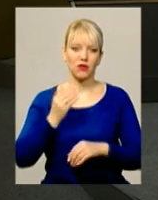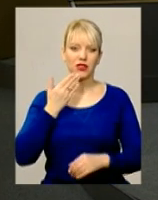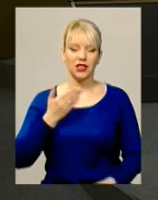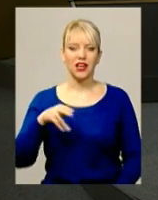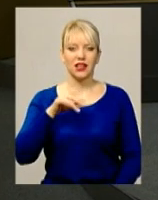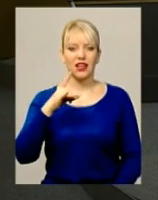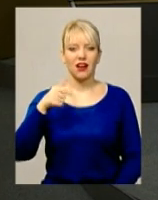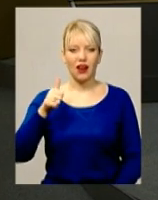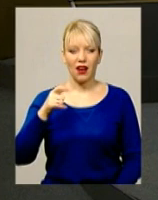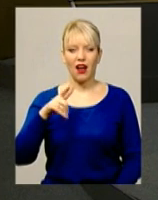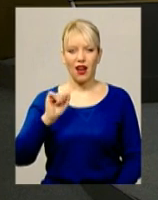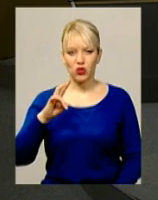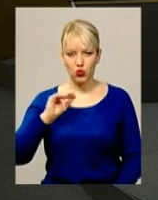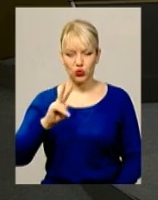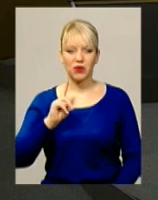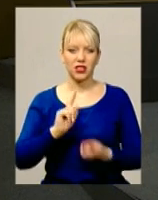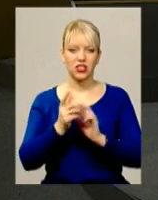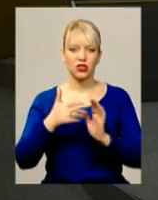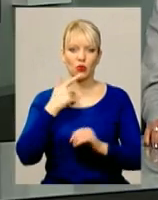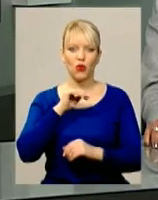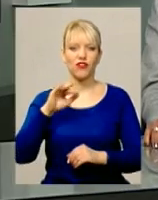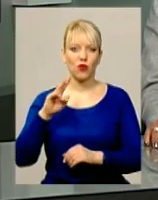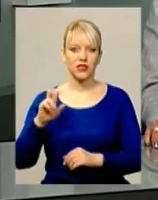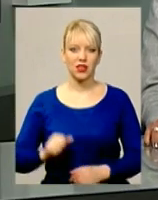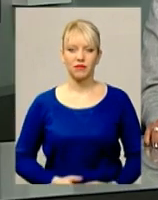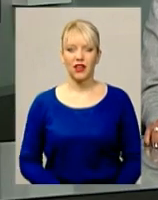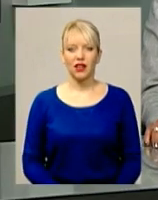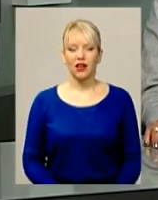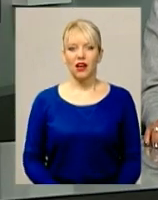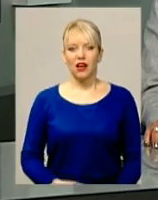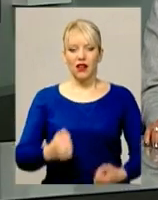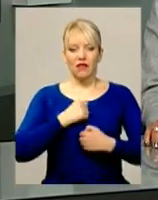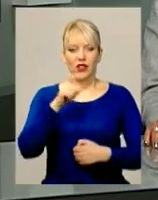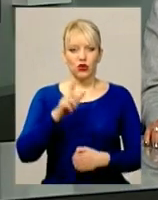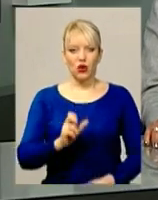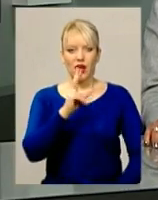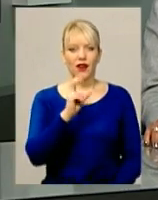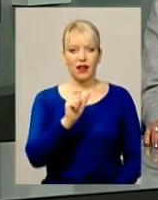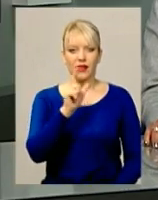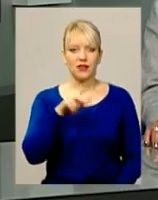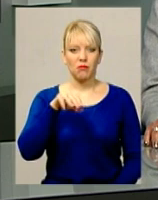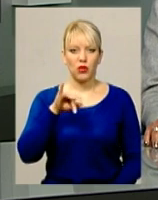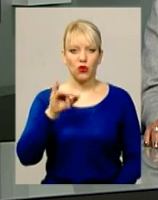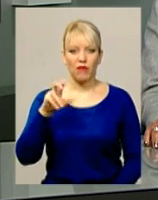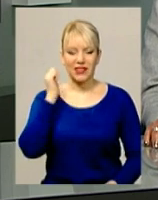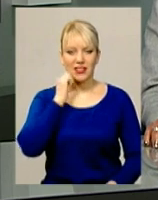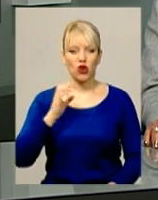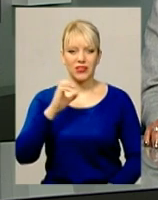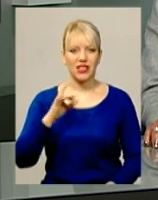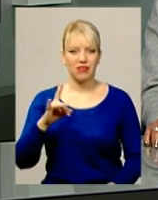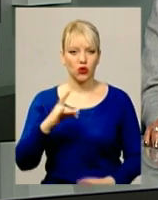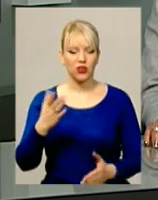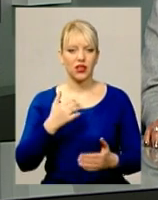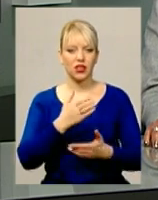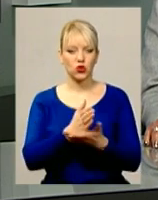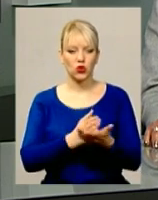диктор жестової мови Оксана Фіновська. Військового Олександра Казмірова зі Старосинявського району, який служить у